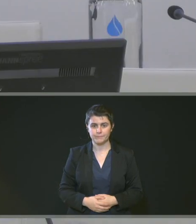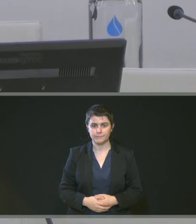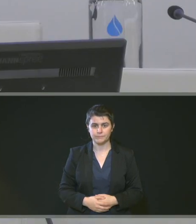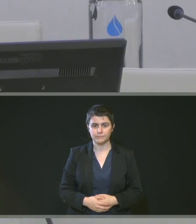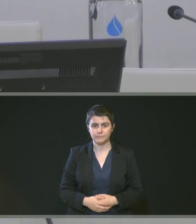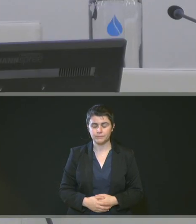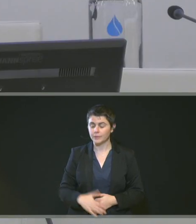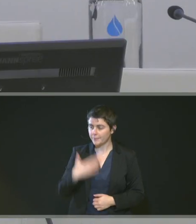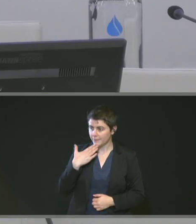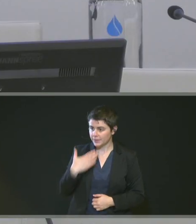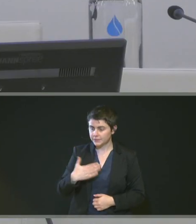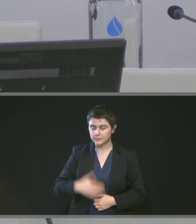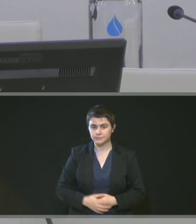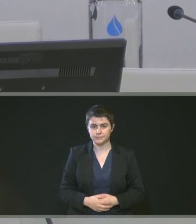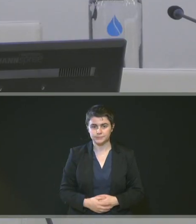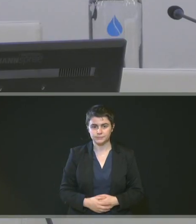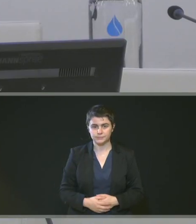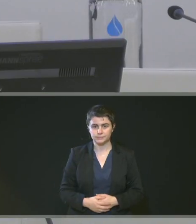Merci.